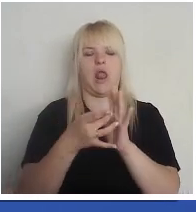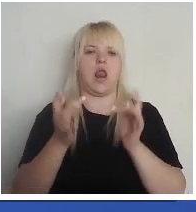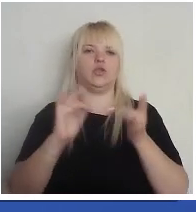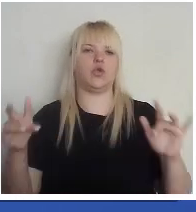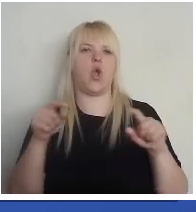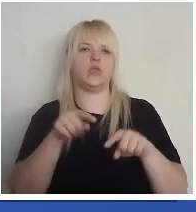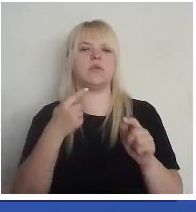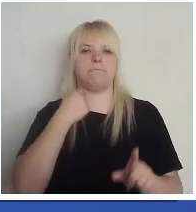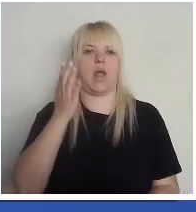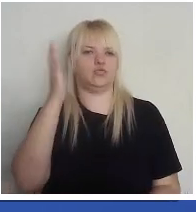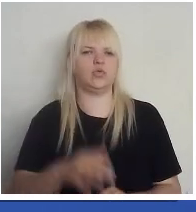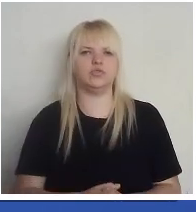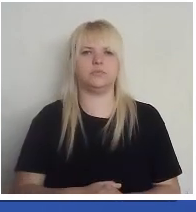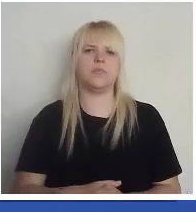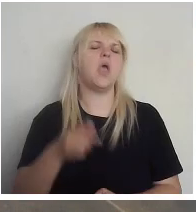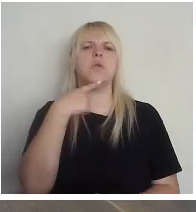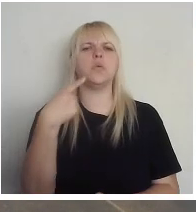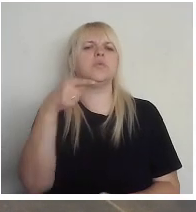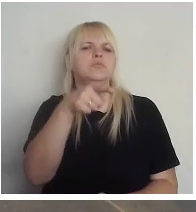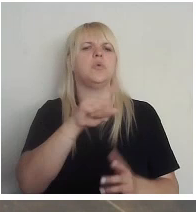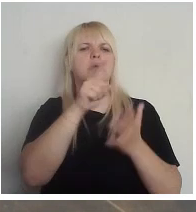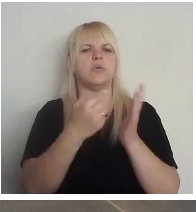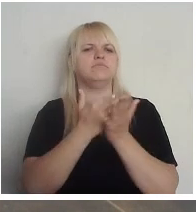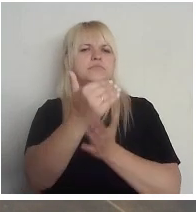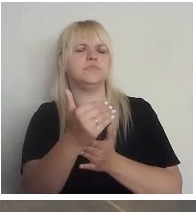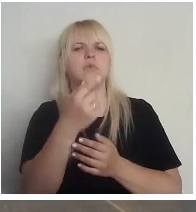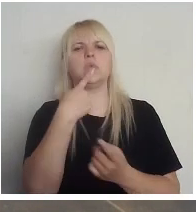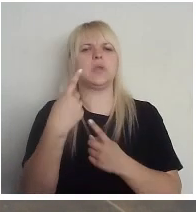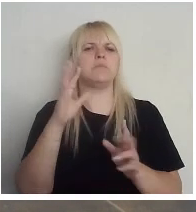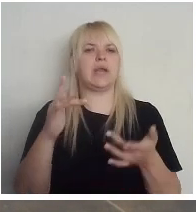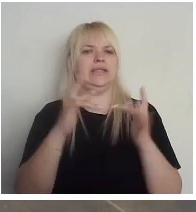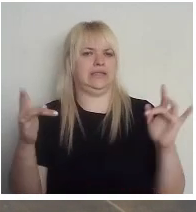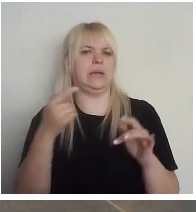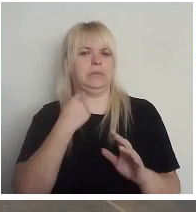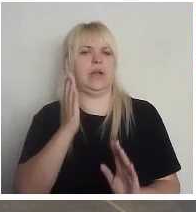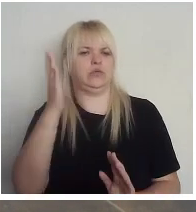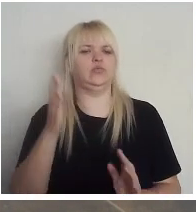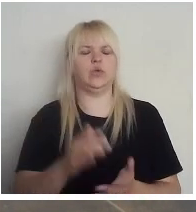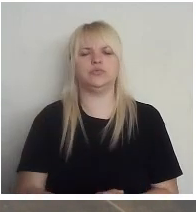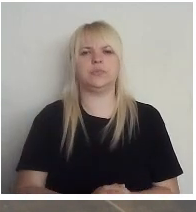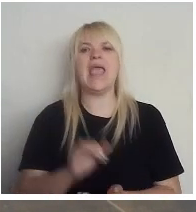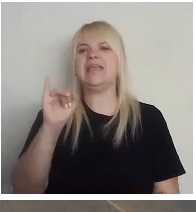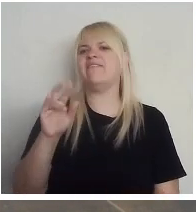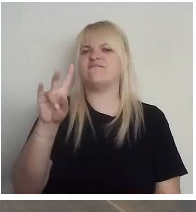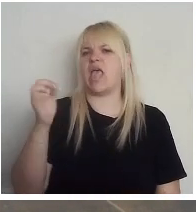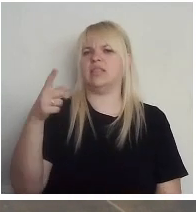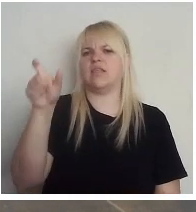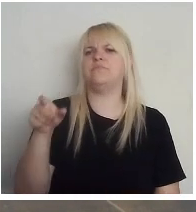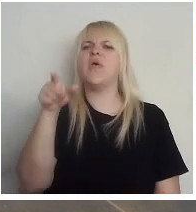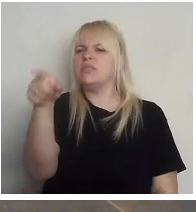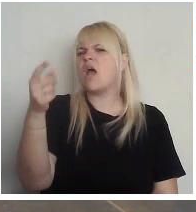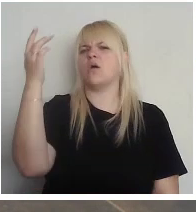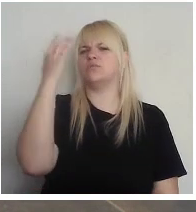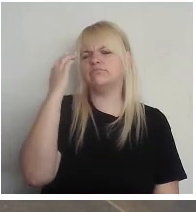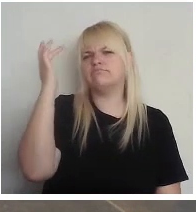turpinām šo jautājumu tālāk, par elektroniskā balstošanu, Iveta, kāds ir tavs skatījums no